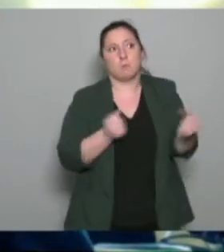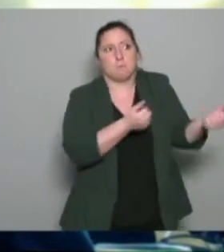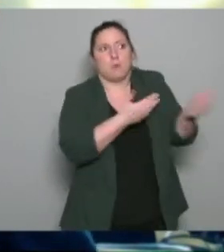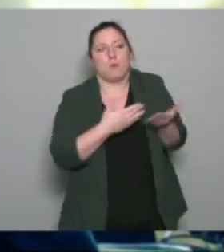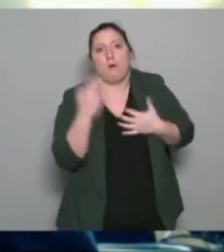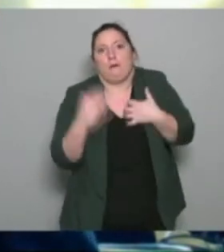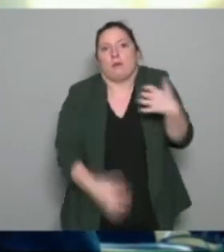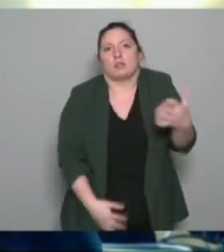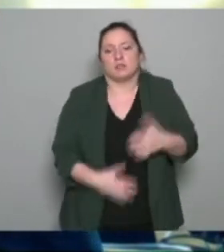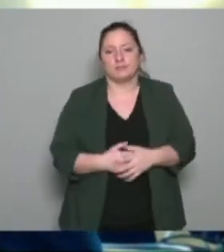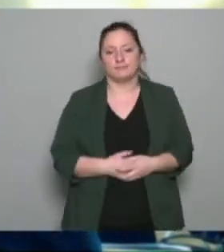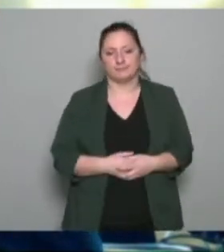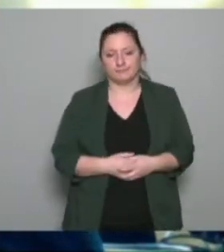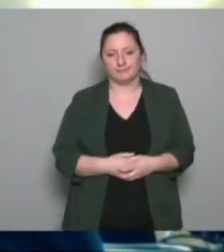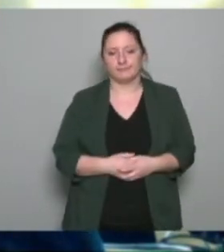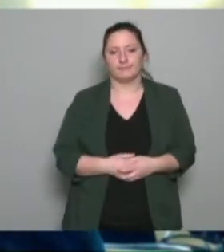qualifiées